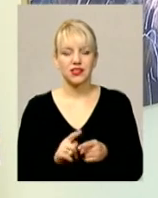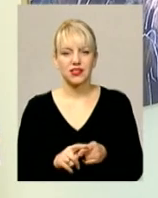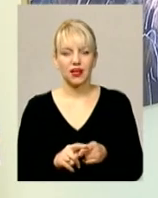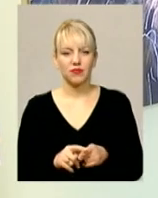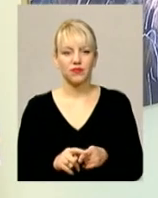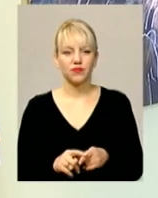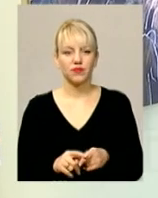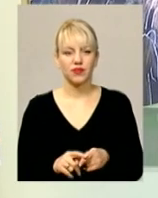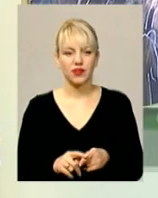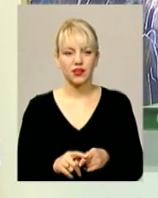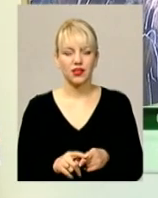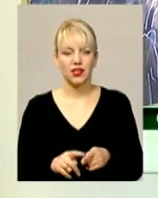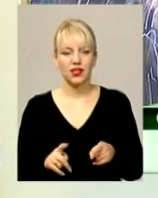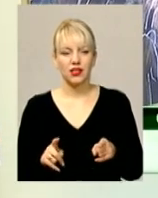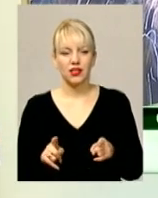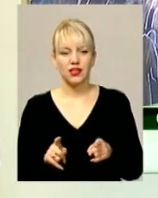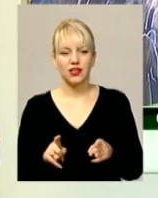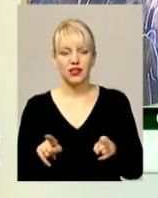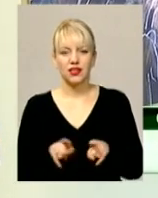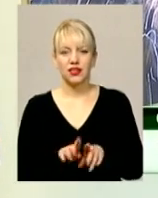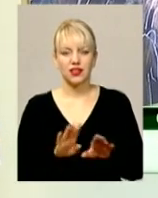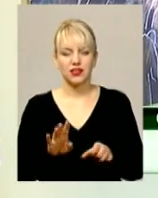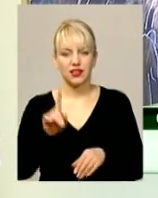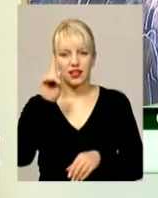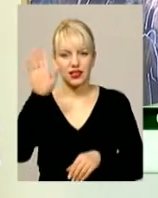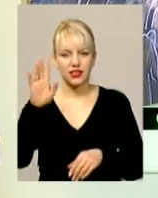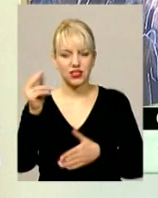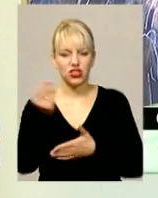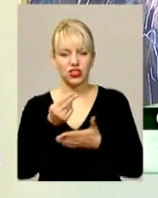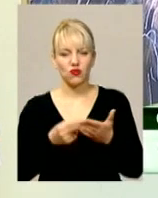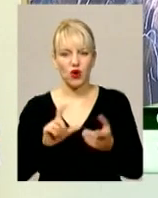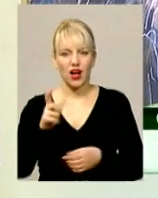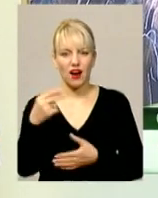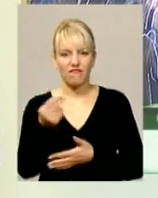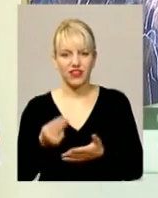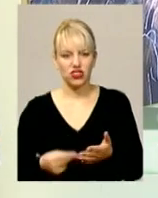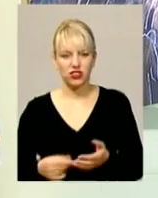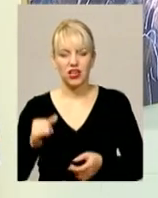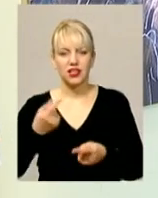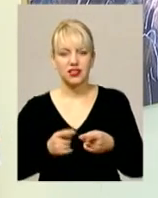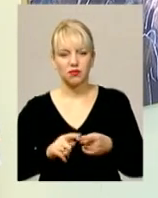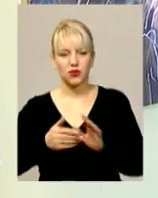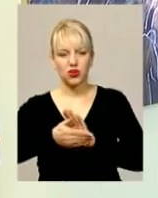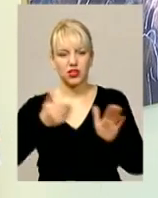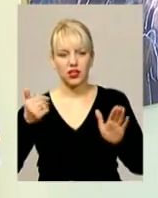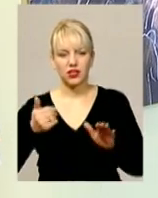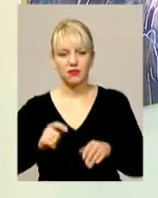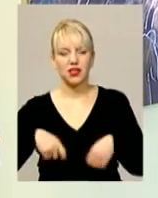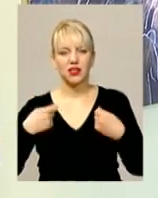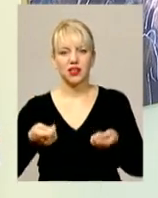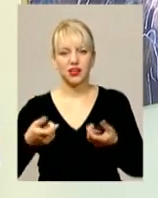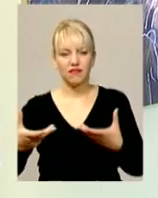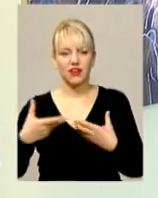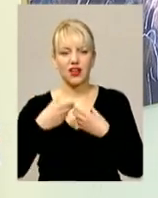не такі класичні твори, але вони покликані передати